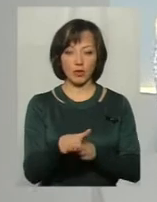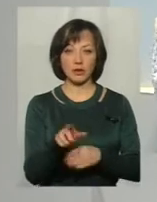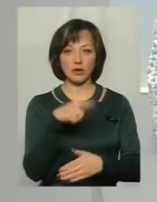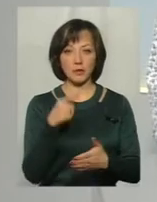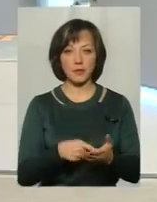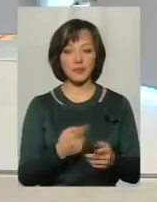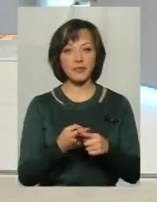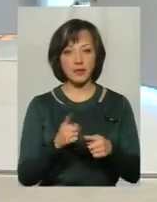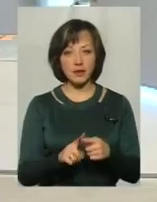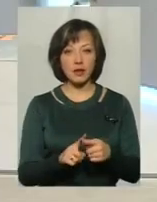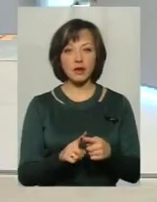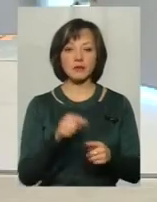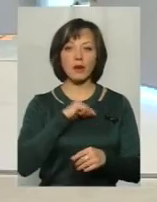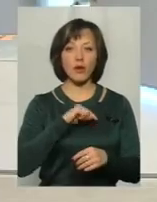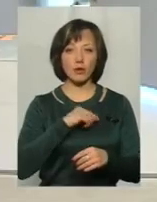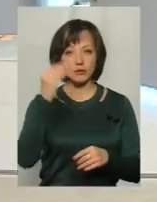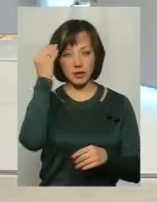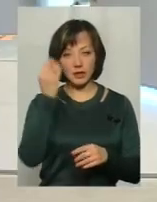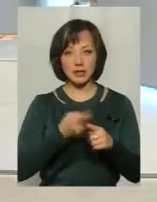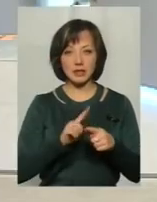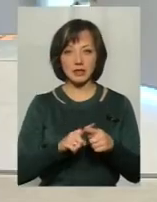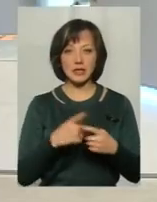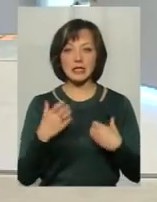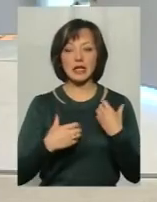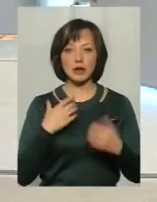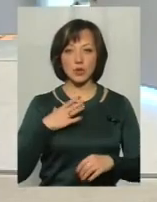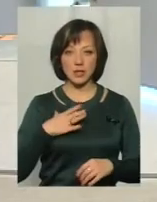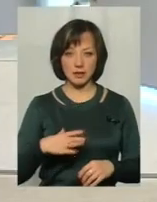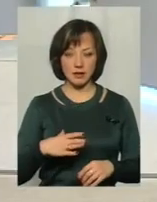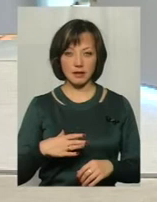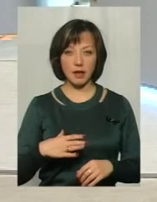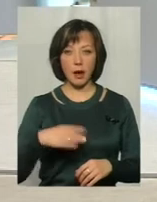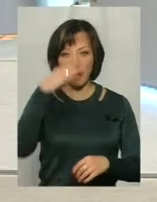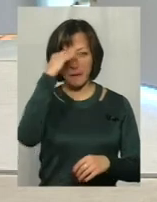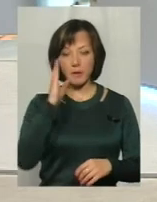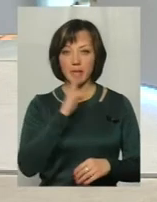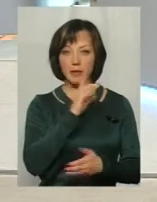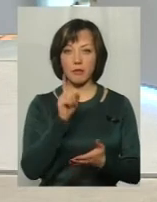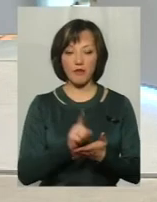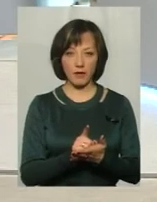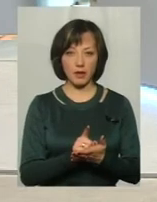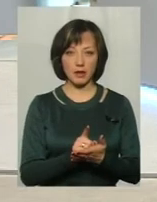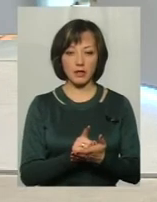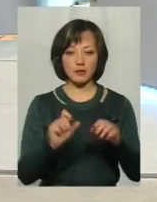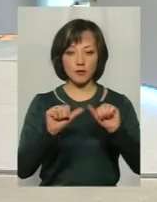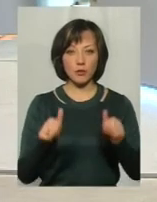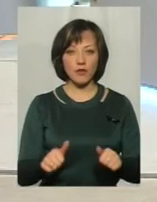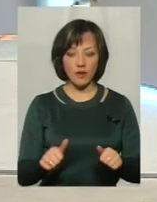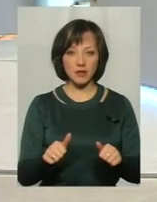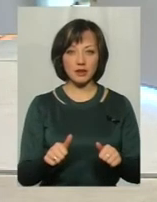скоріше питання, все ж таки, з психологічної точки зору, це стресостійкість. Батьки повинні сформувати